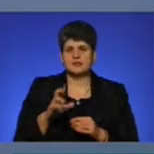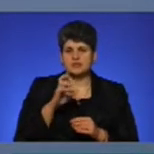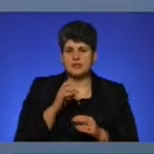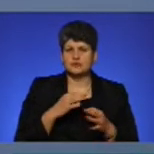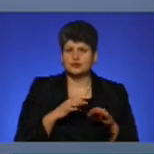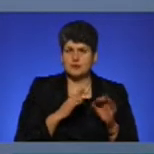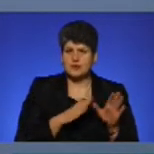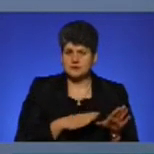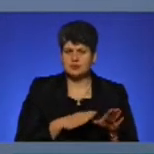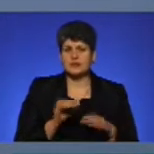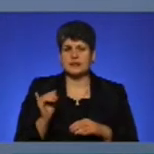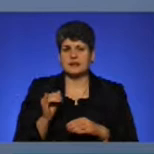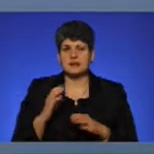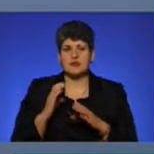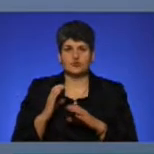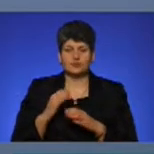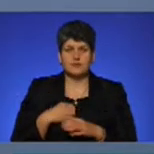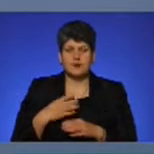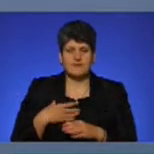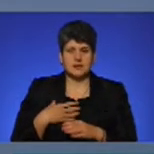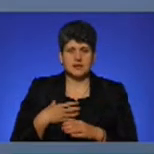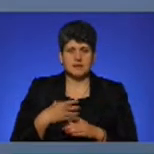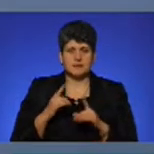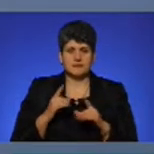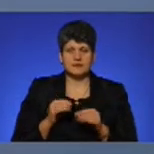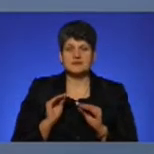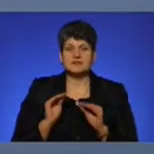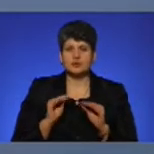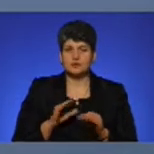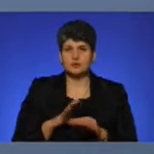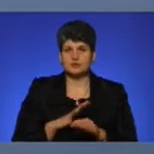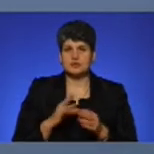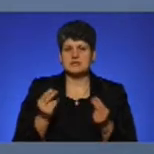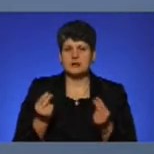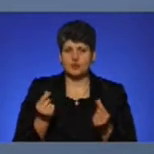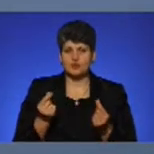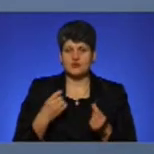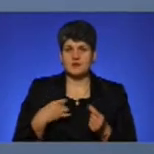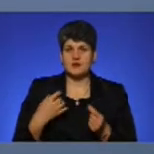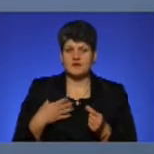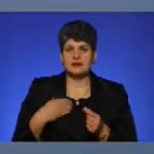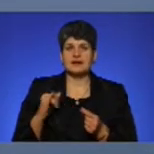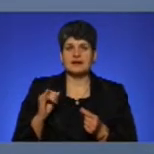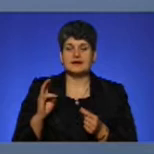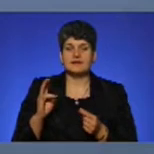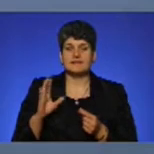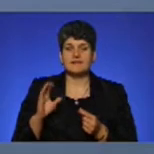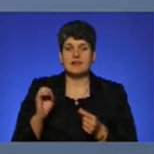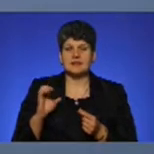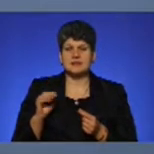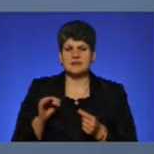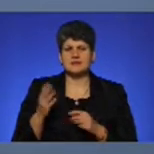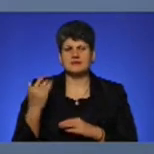транспорті, так і на автобусах приватних перевізників. Встановлені вони за кошт приватного інвестора, був в свого часу проведений